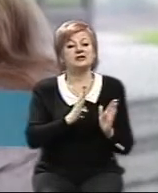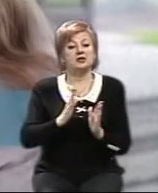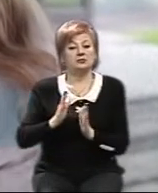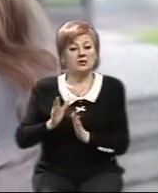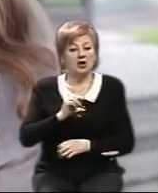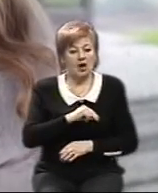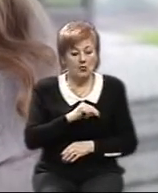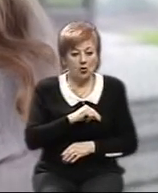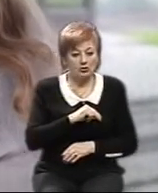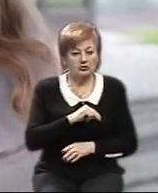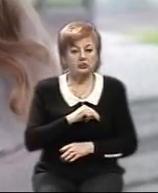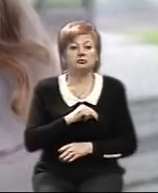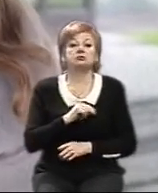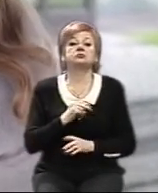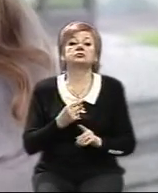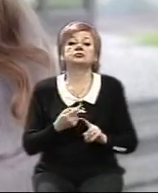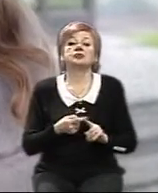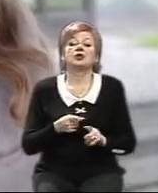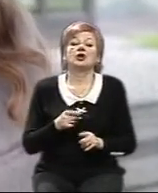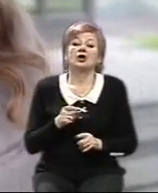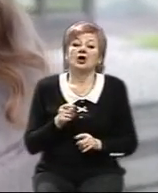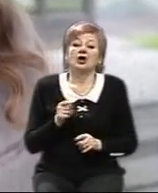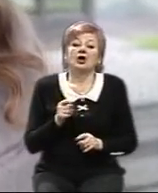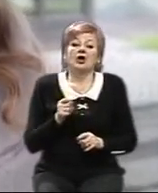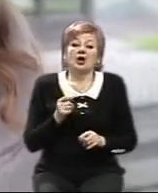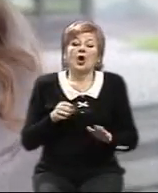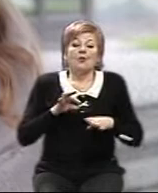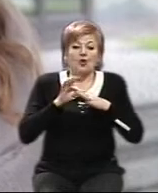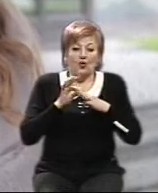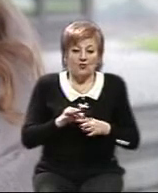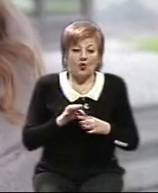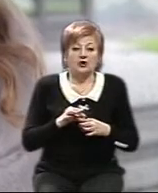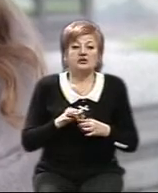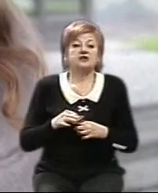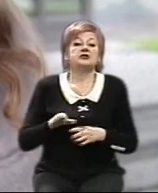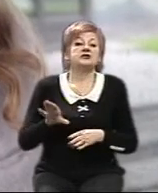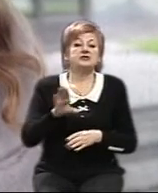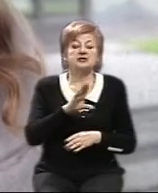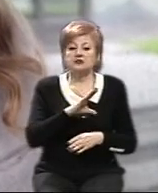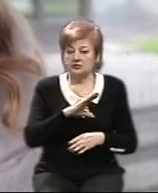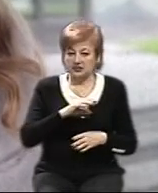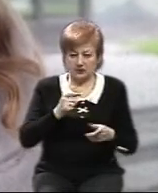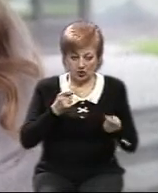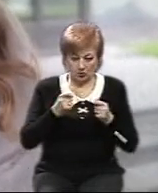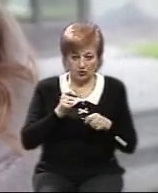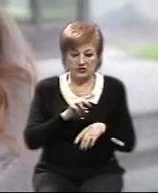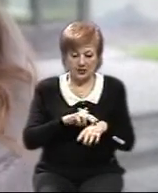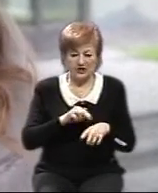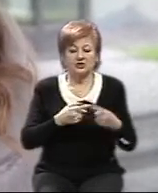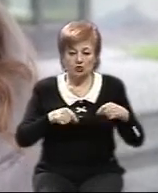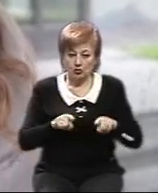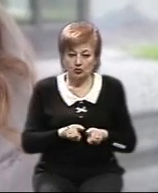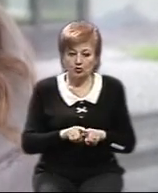інші підрозділи Міністерства внутрішніх справ області. Проводяться відповідні оперативні наради за участю керівництва правоохоронних структур.